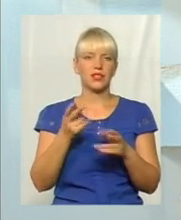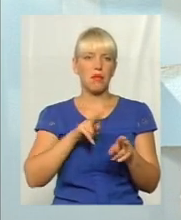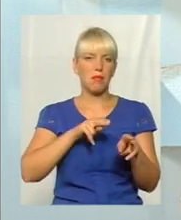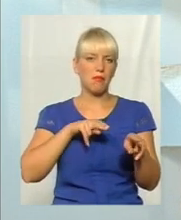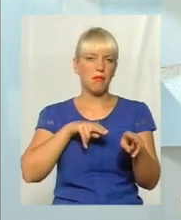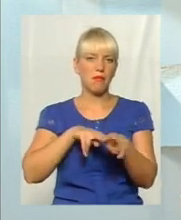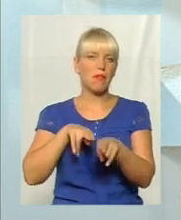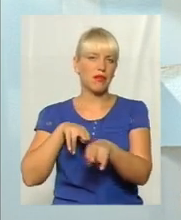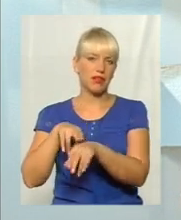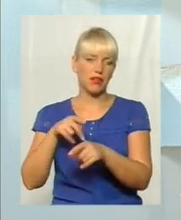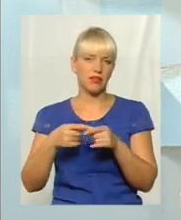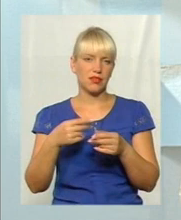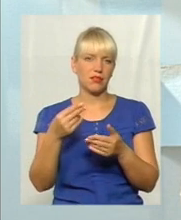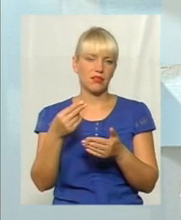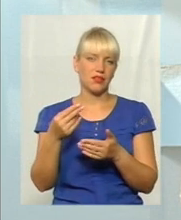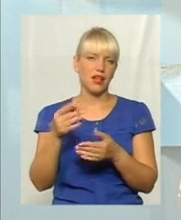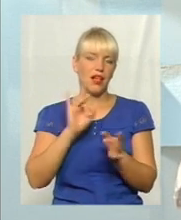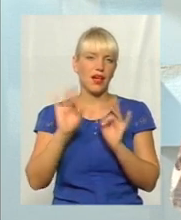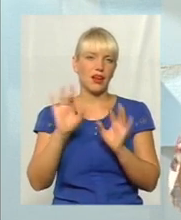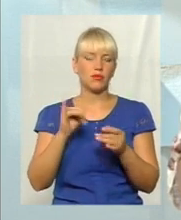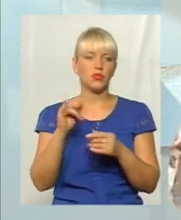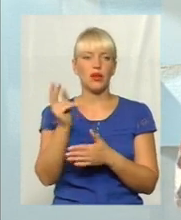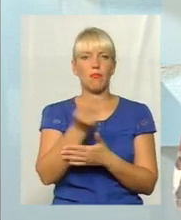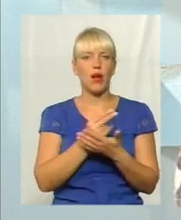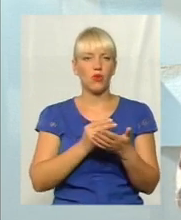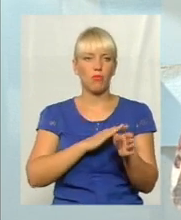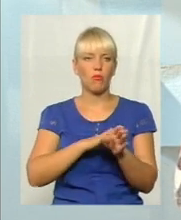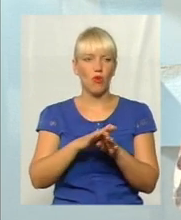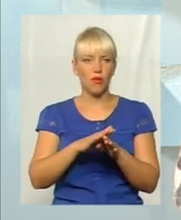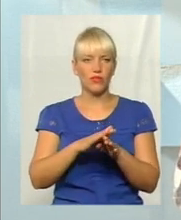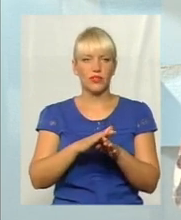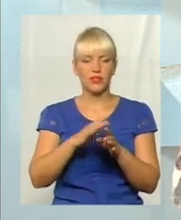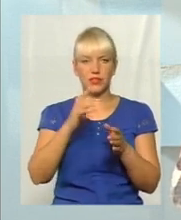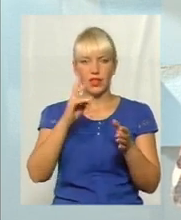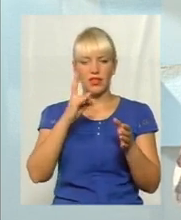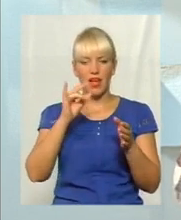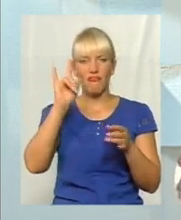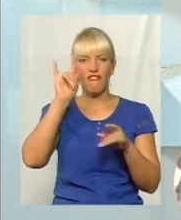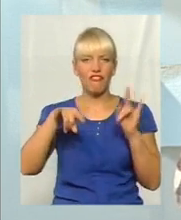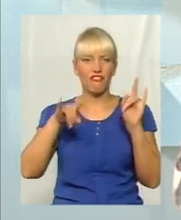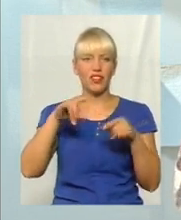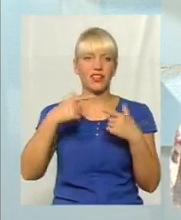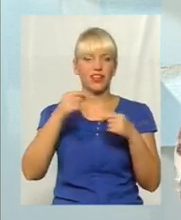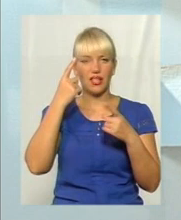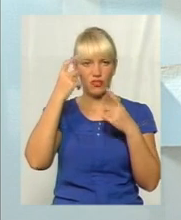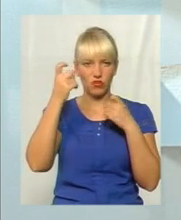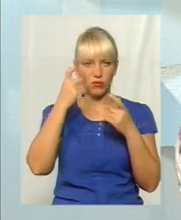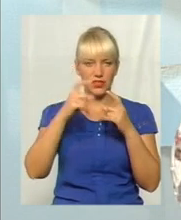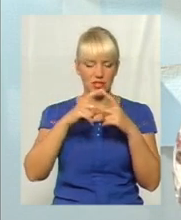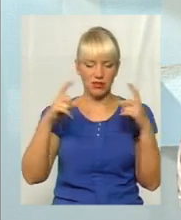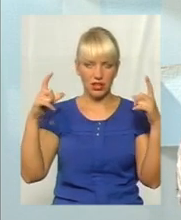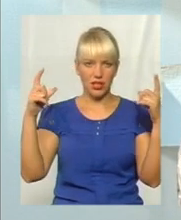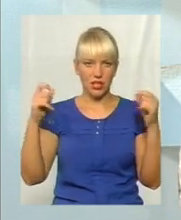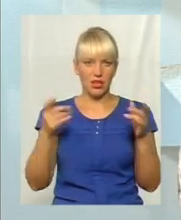там рекламують, і малюнки повністю заповзли на вікна, там, де інформаційне табло, і там воно